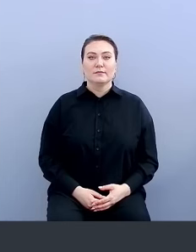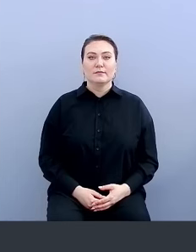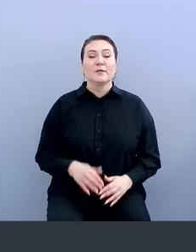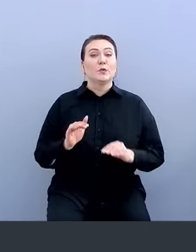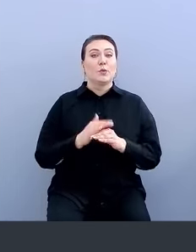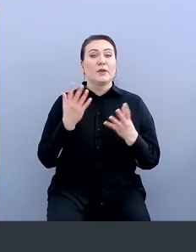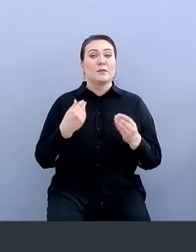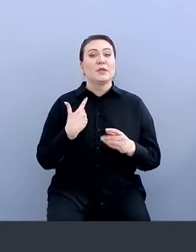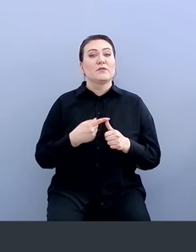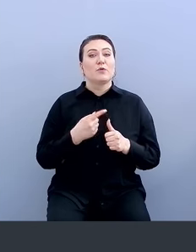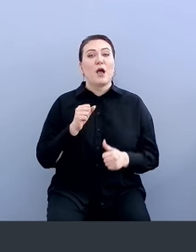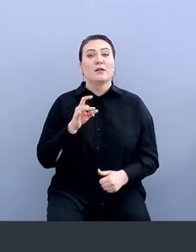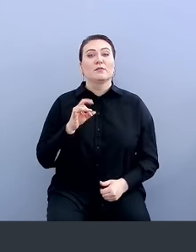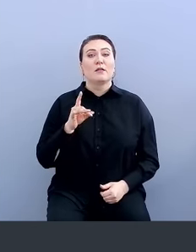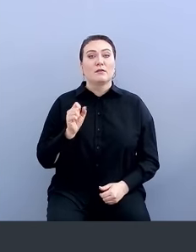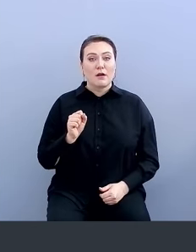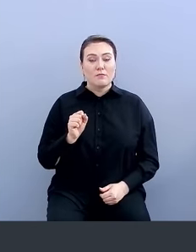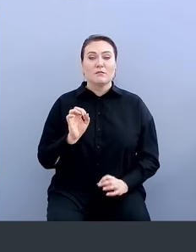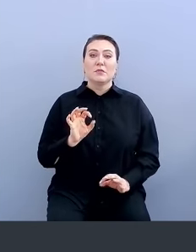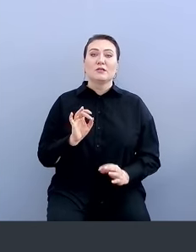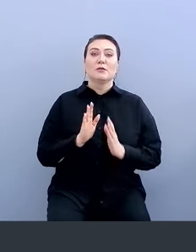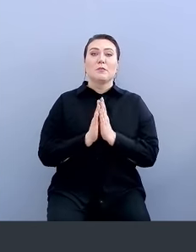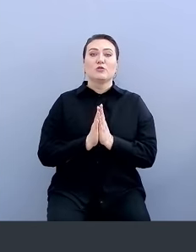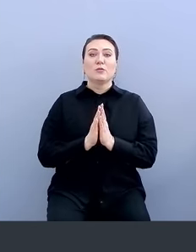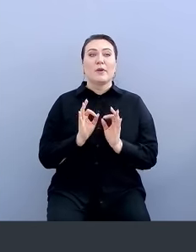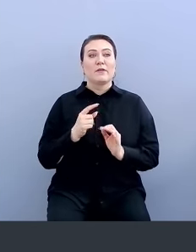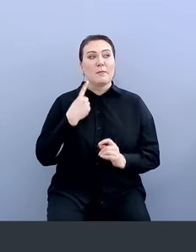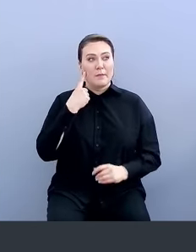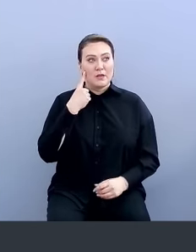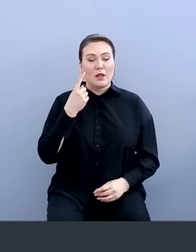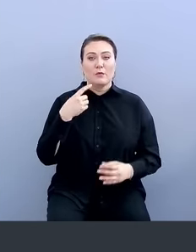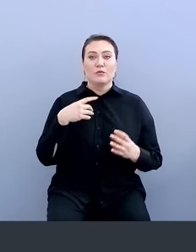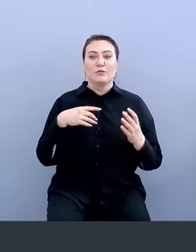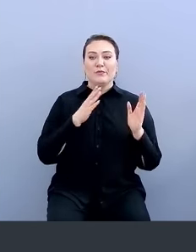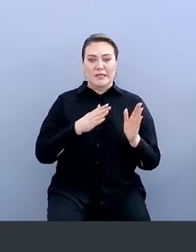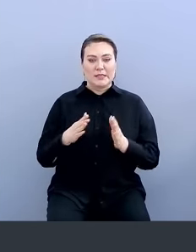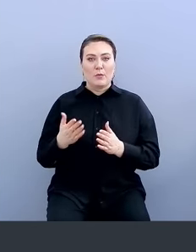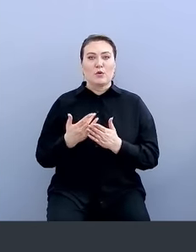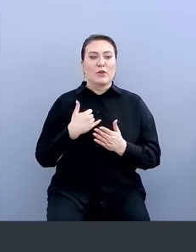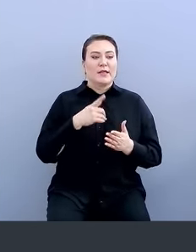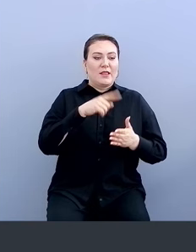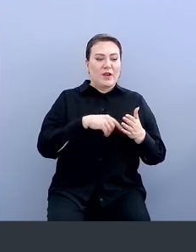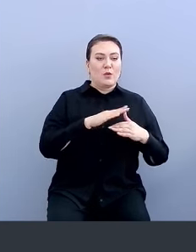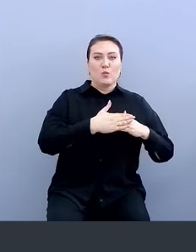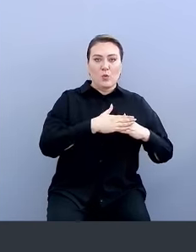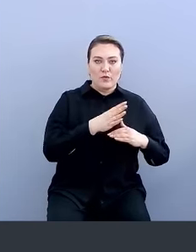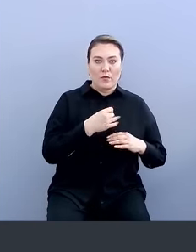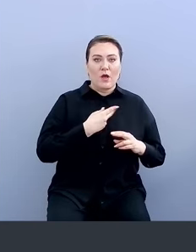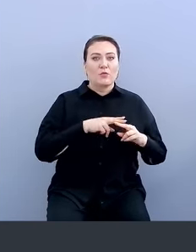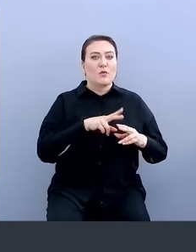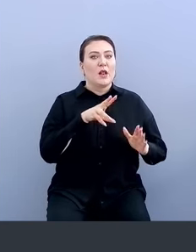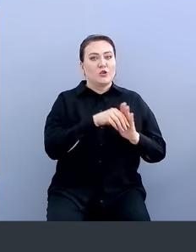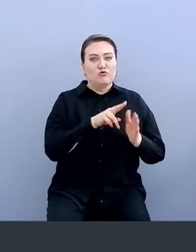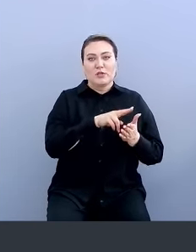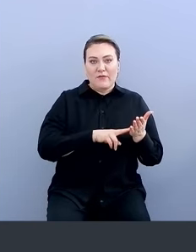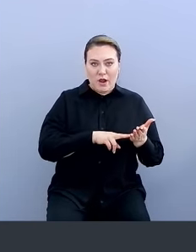Добрый день, меня зовут Александра. Поясните, пожалуйста, правильно ли я поняла схему. Значит, если у нас есть доверенное устройство, на котором лежит